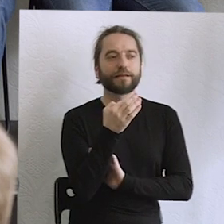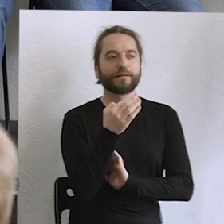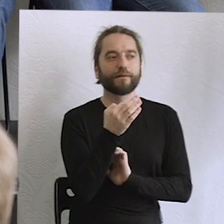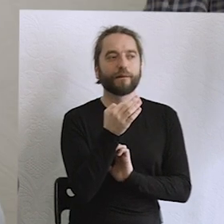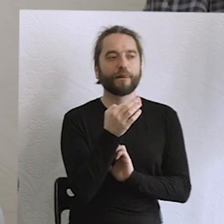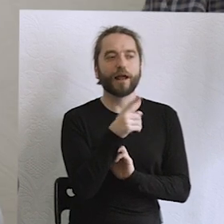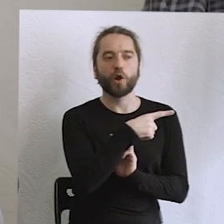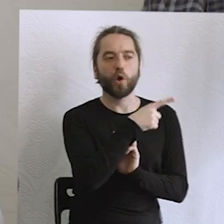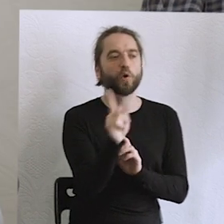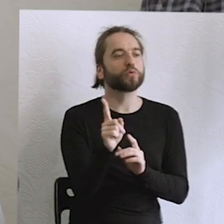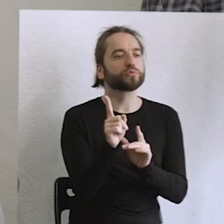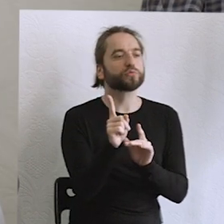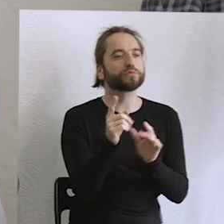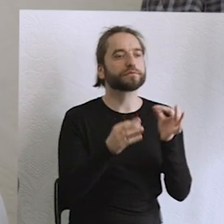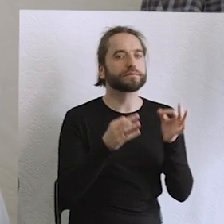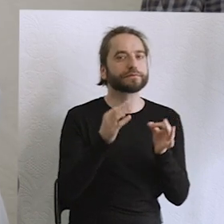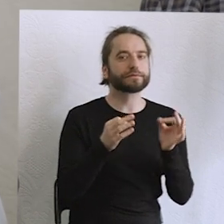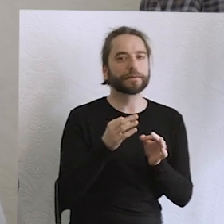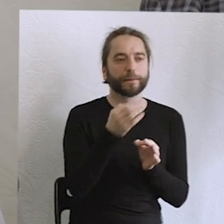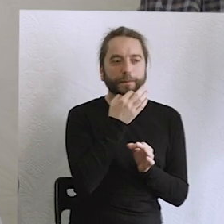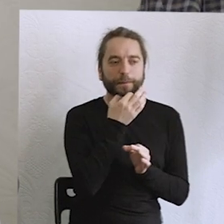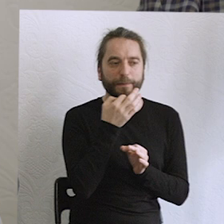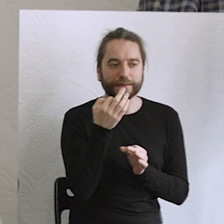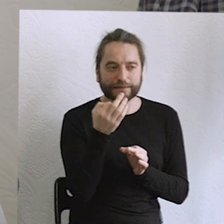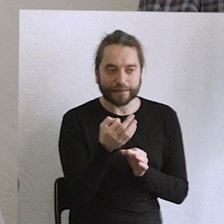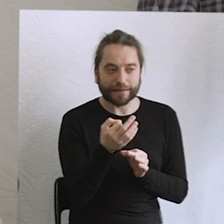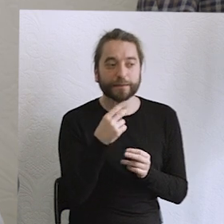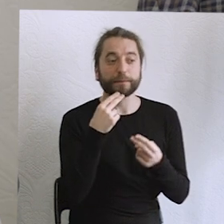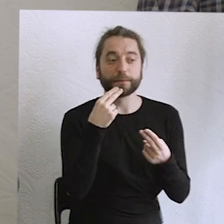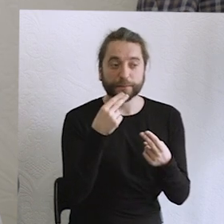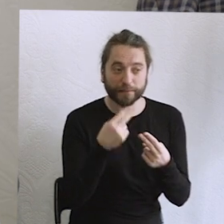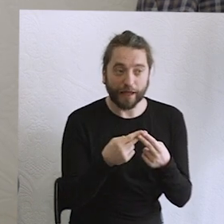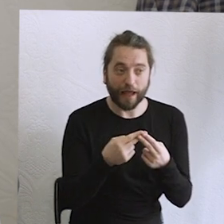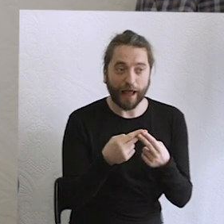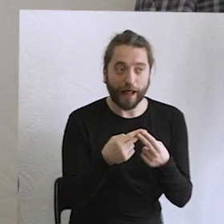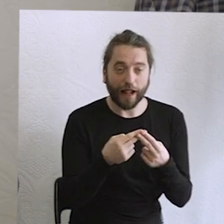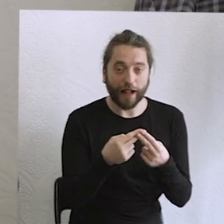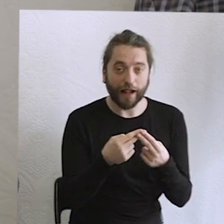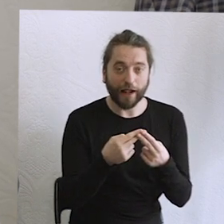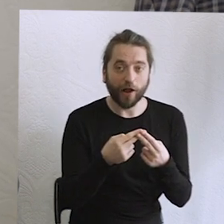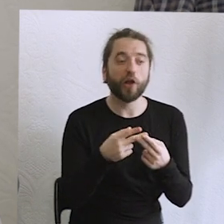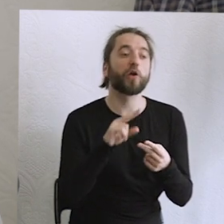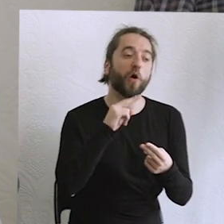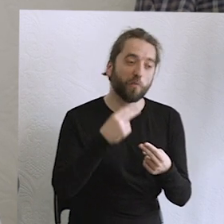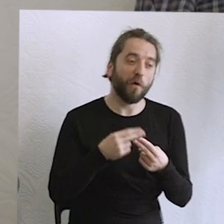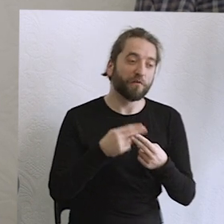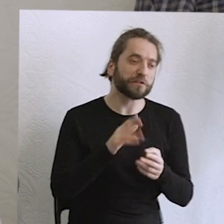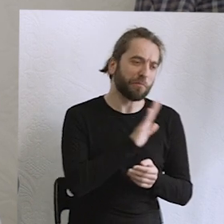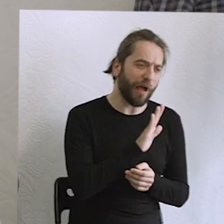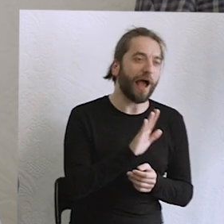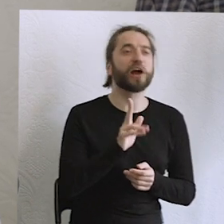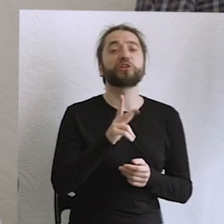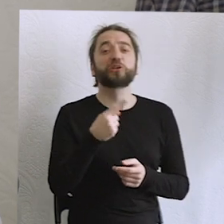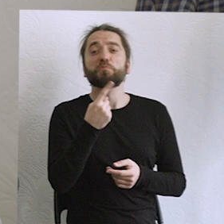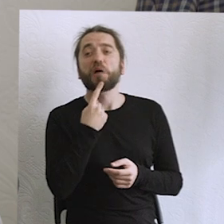które żeby zastanowiły się, które zwykle zadają pytania i dostają odpowiedzi, to może ten ich opuszczą rękę, te, które rzadziej zadają pytanie i